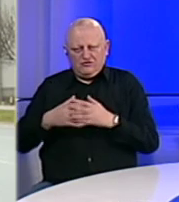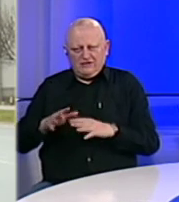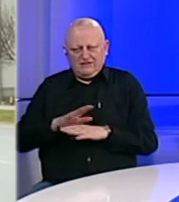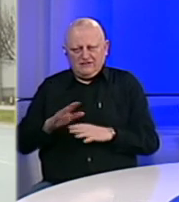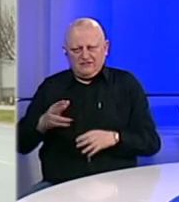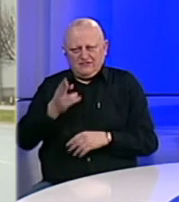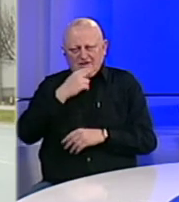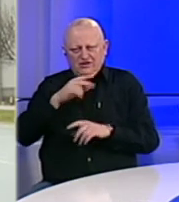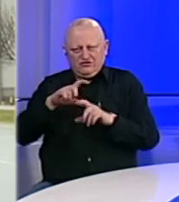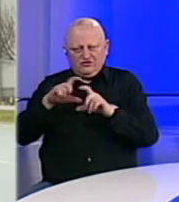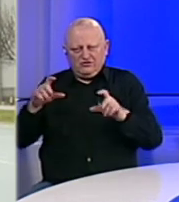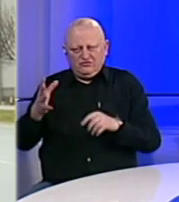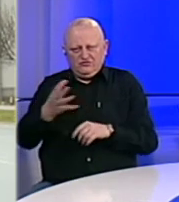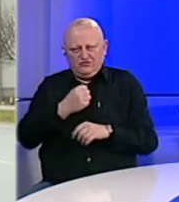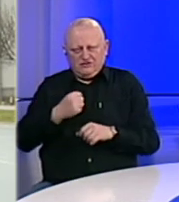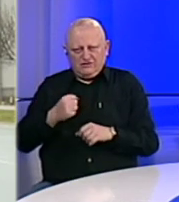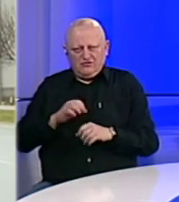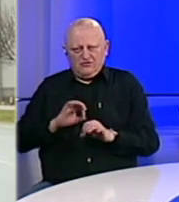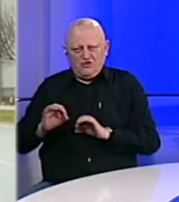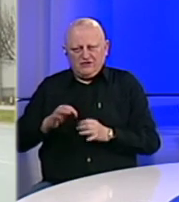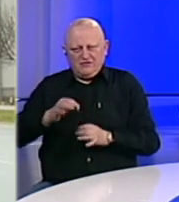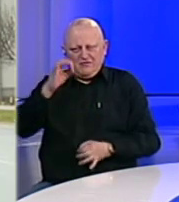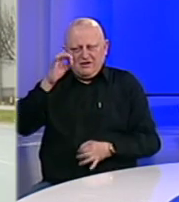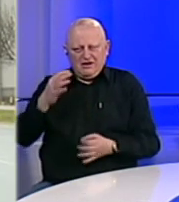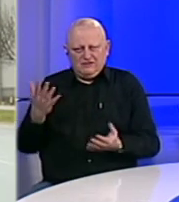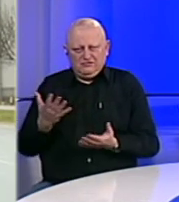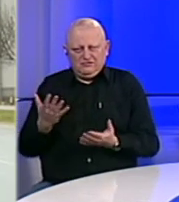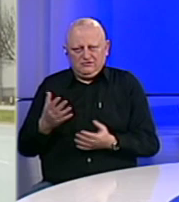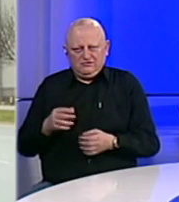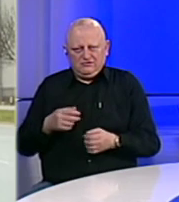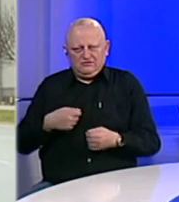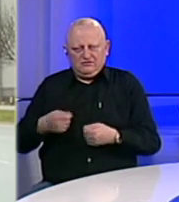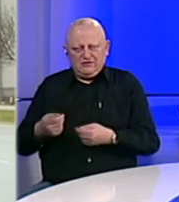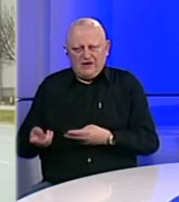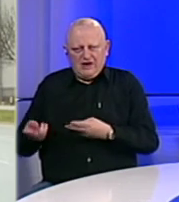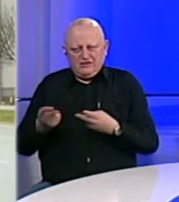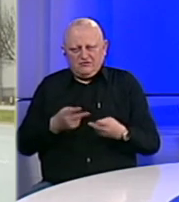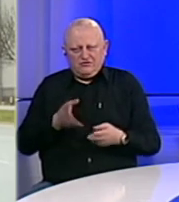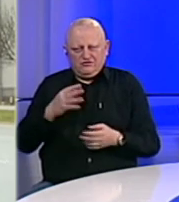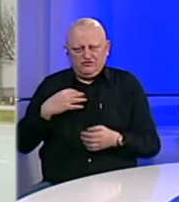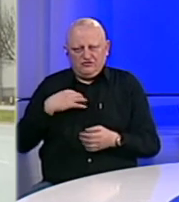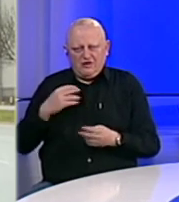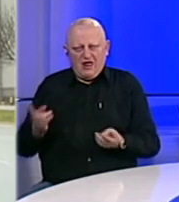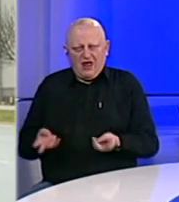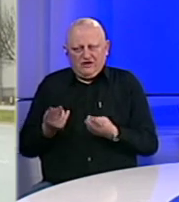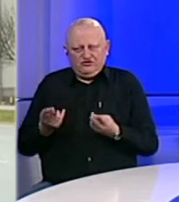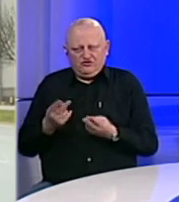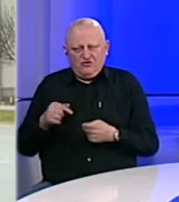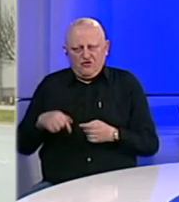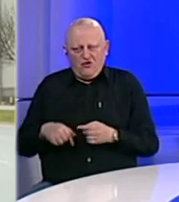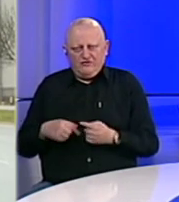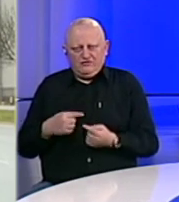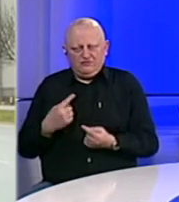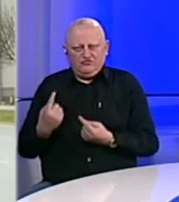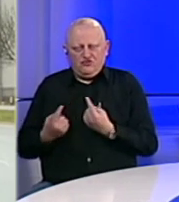nadležnim institucijama preduzele i niz organizacijonih mjera kako bi i robni transport tekao što jednostavnije što je u ovim